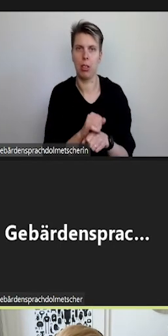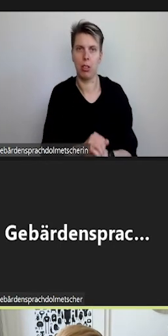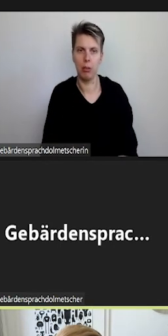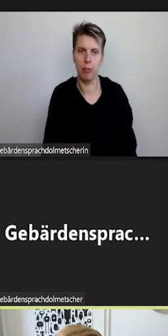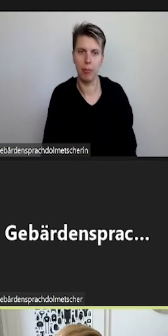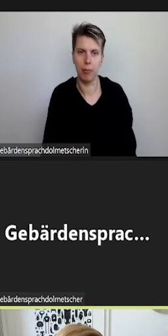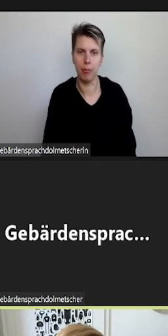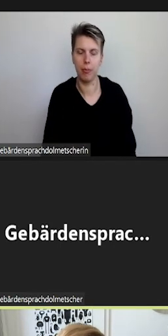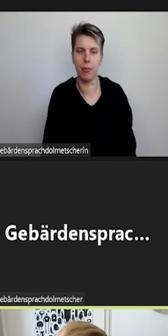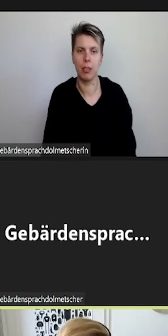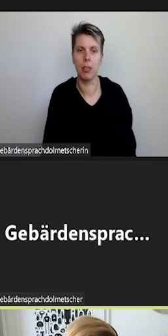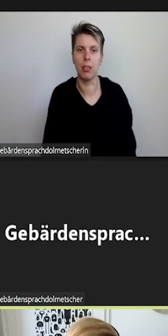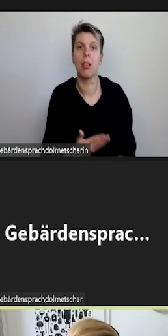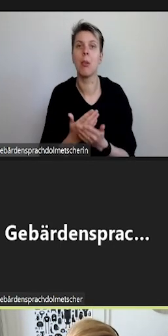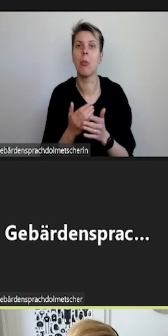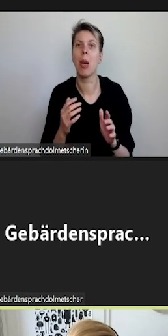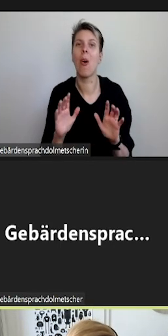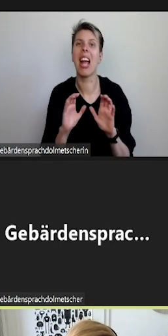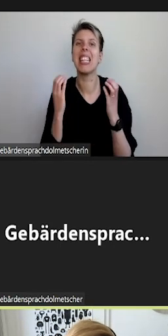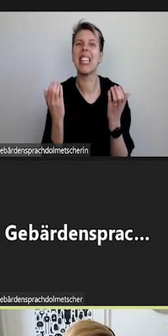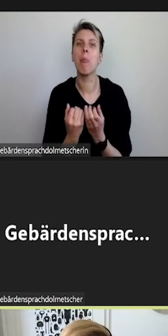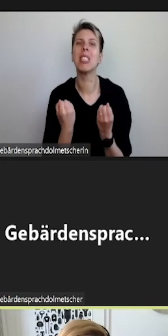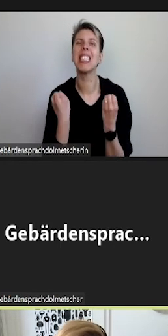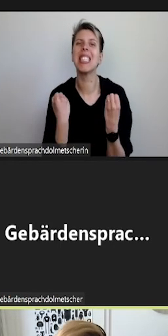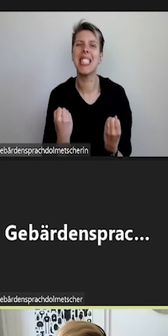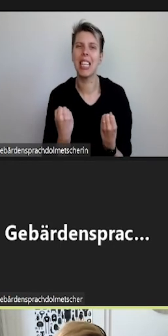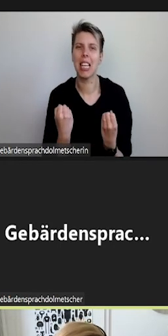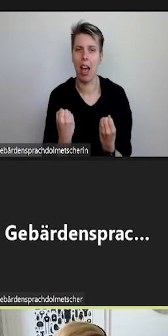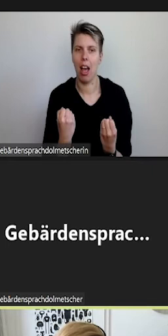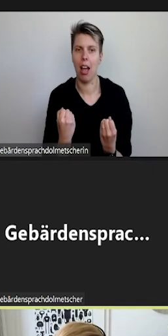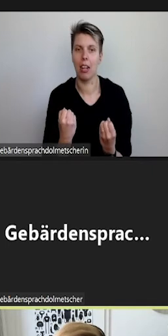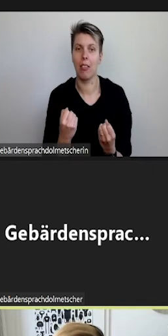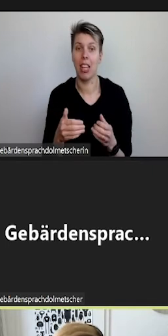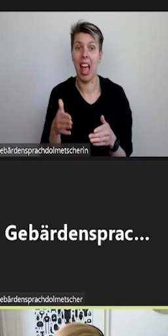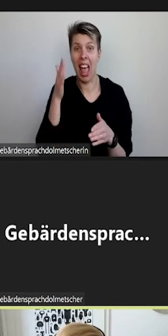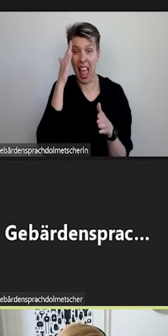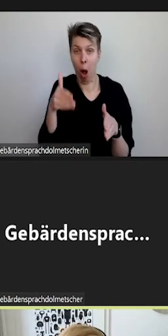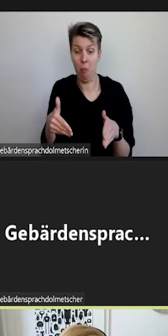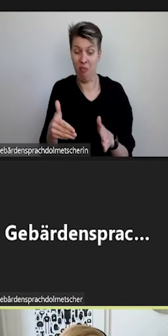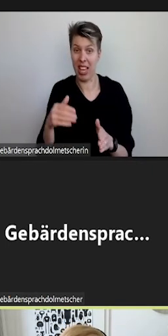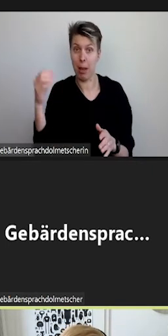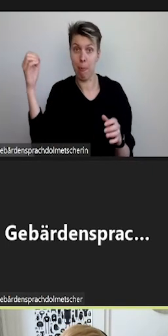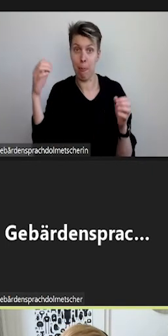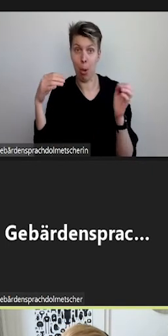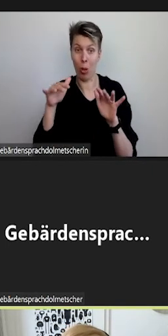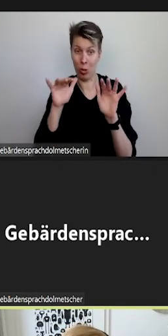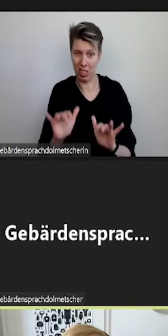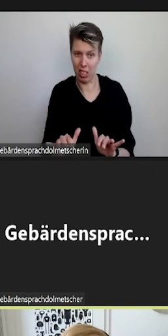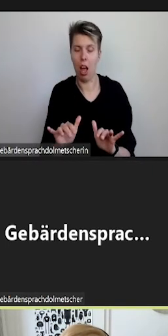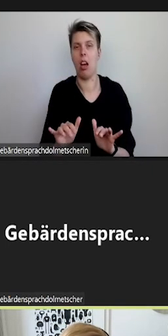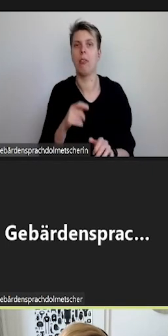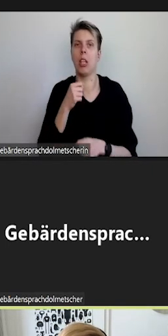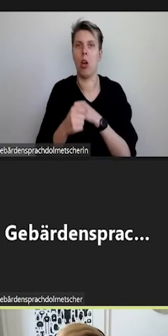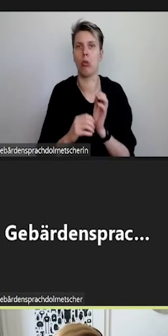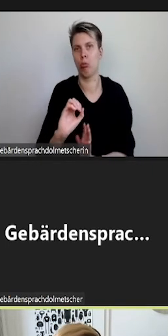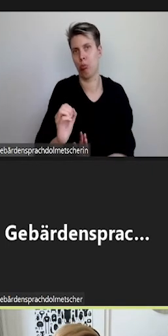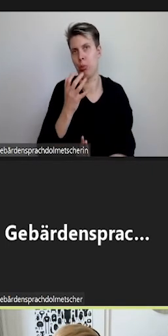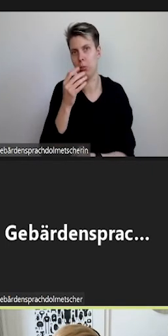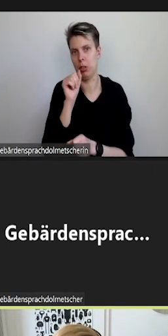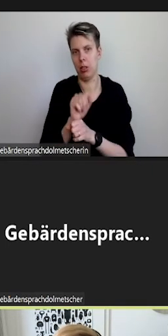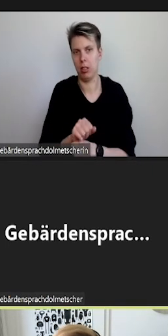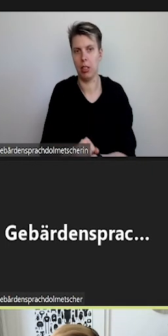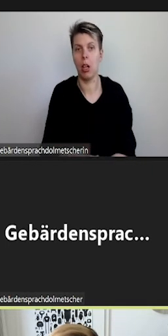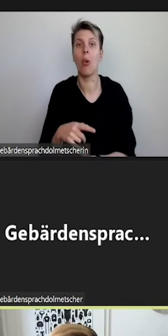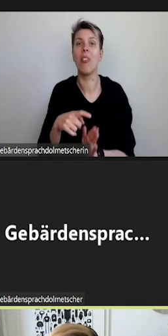Wenn die Kategorie Campus-Sicherheit ausgewählt wurde, werden die beleuchteten Hauptwege sichtbar, wie der Screenshot zeigt und es tauchen Icons auf für die einzelnen